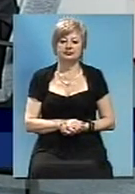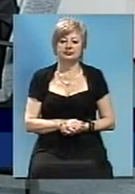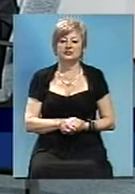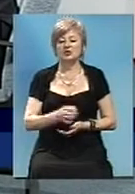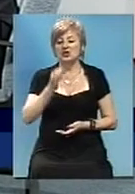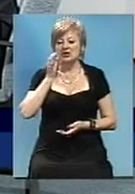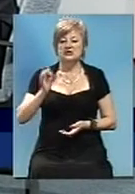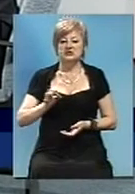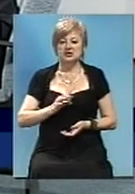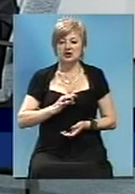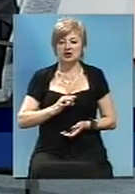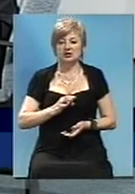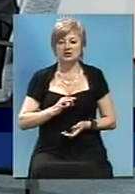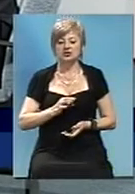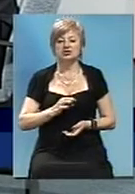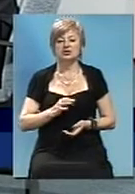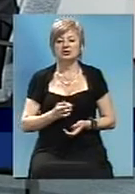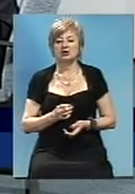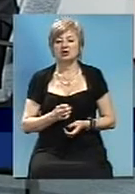Подскажите, пожалуйста, не знаю, наскільки